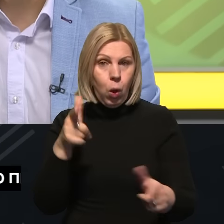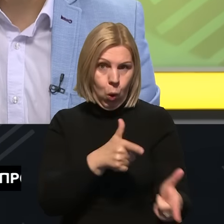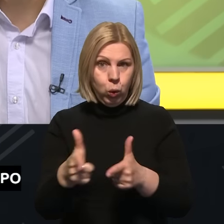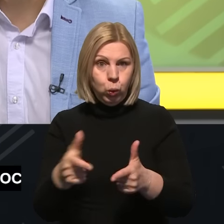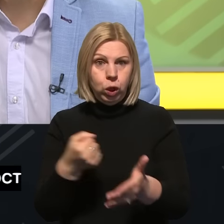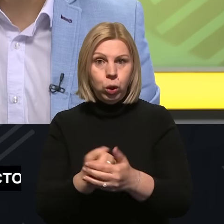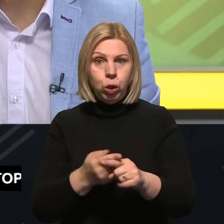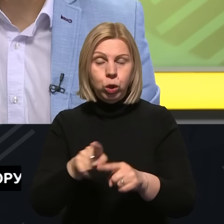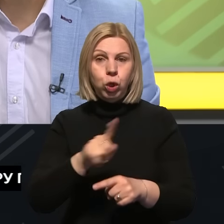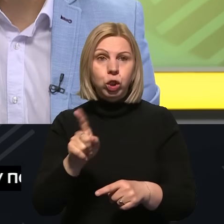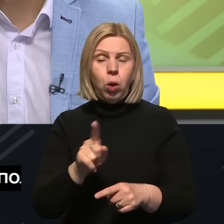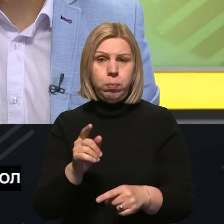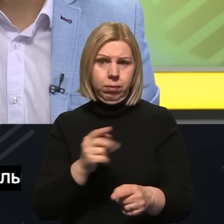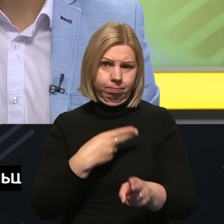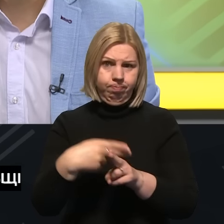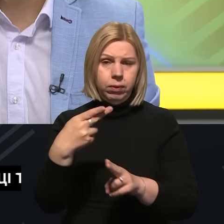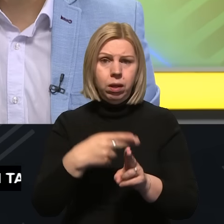до того, щоб дати гідну війці.